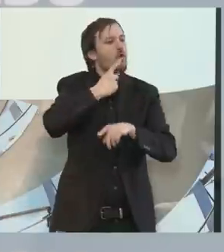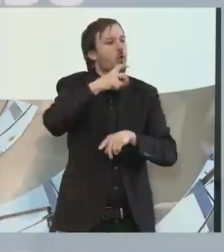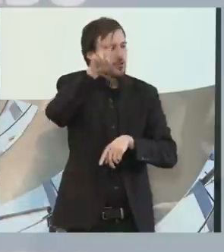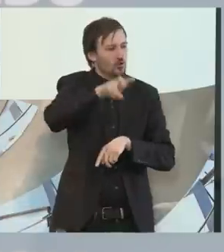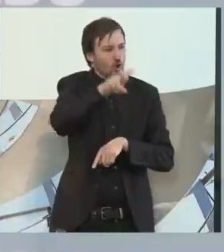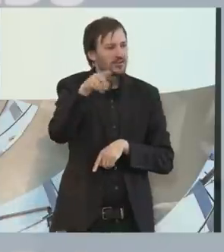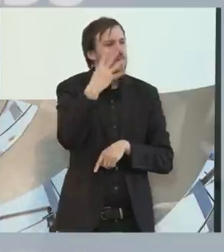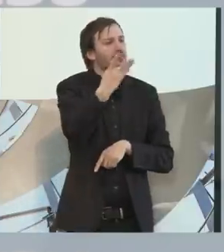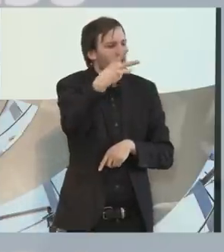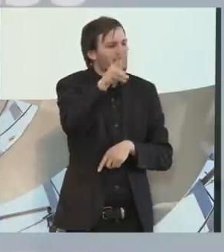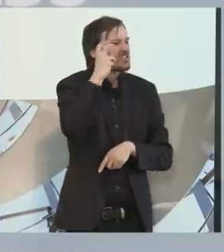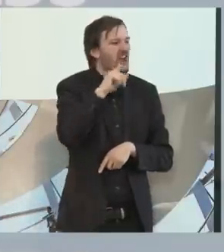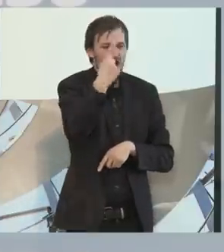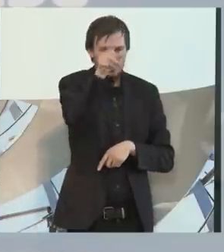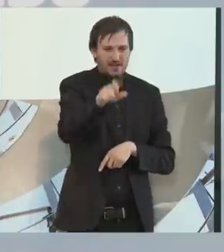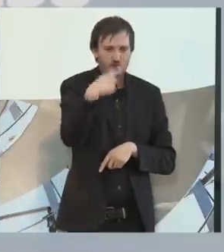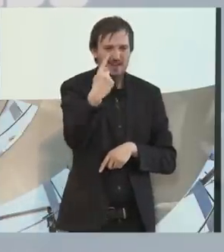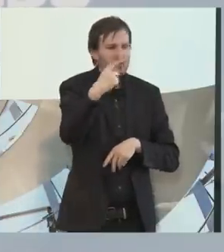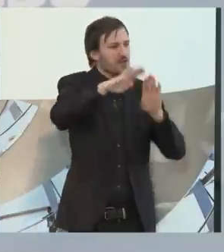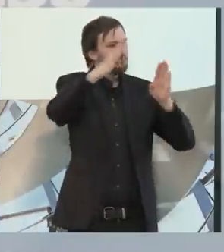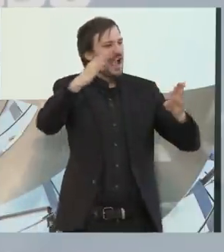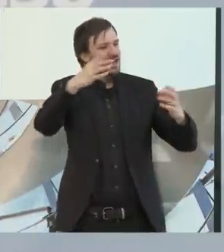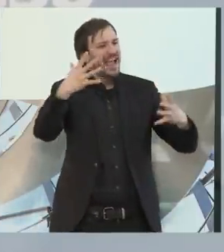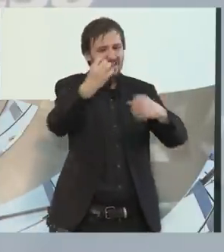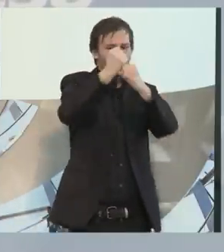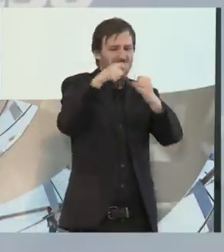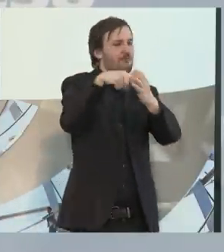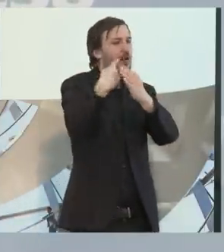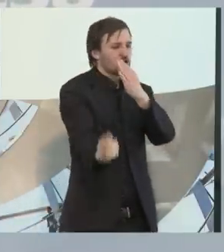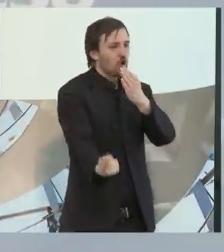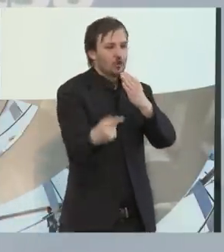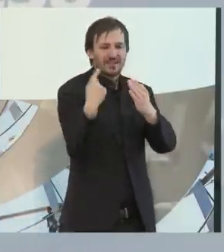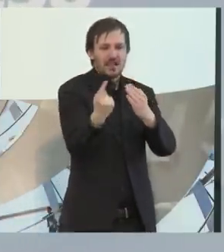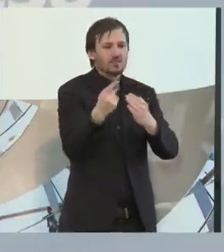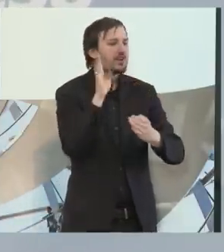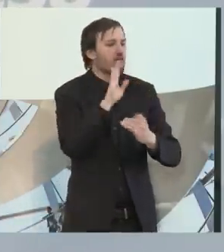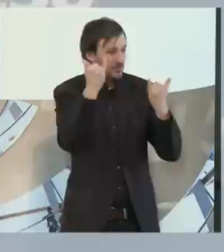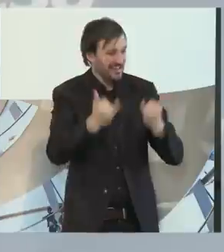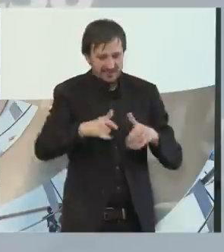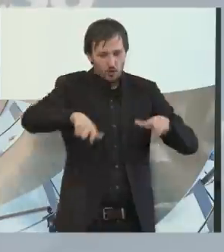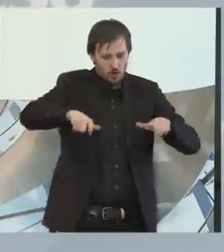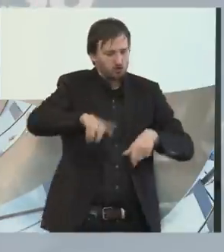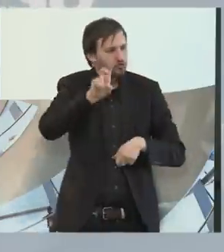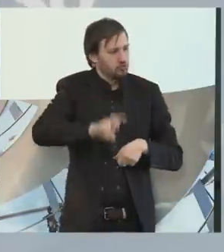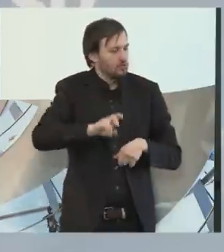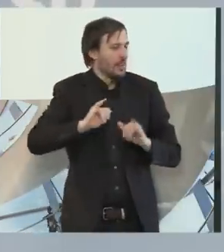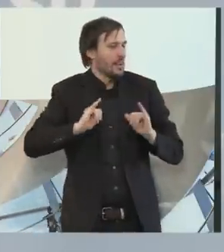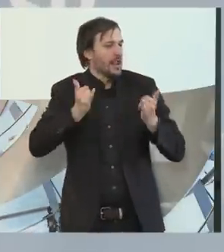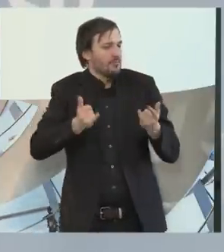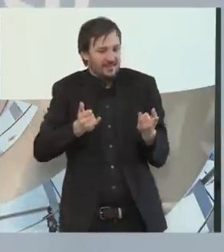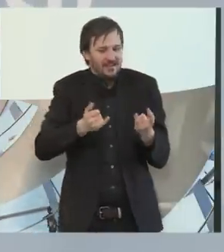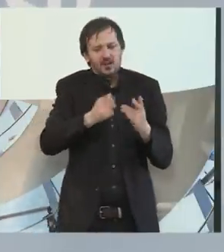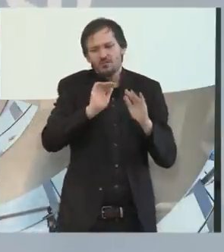der bei einer Bergrettung verunglückt ist. Er lebt seitdem im Rollstuhl. Er hat 80 Operationen hinter sich gebracht. Er hat